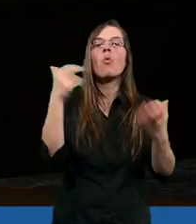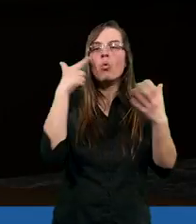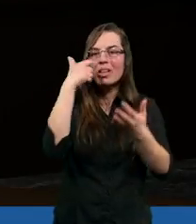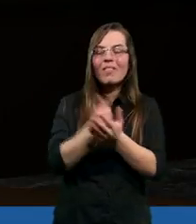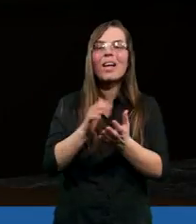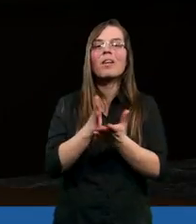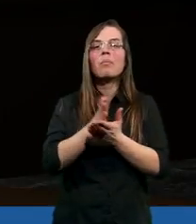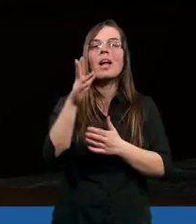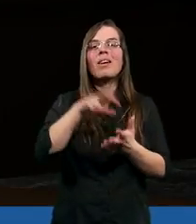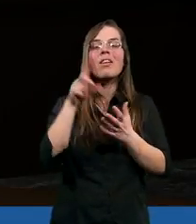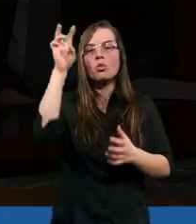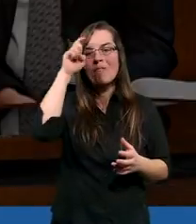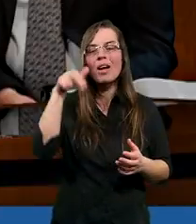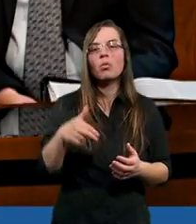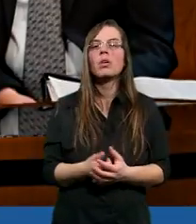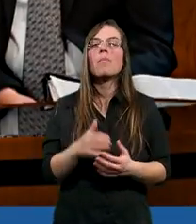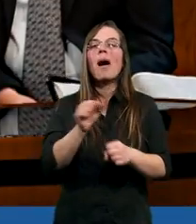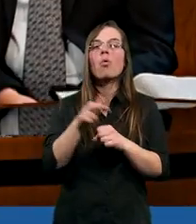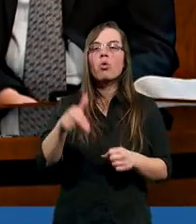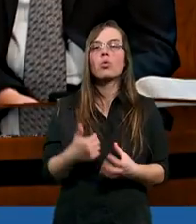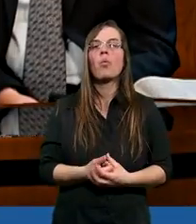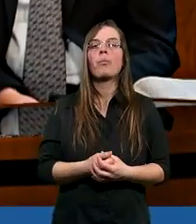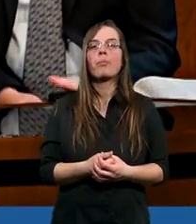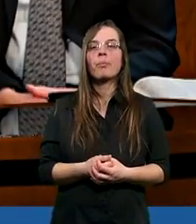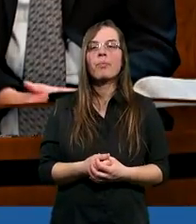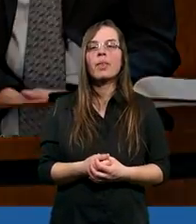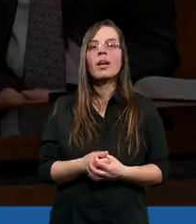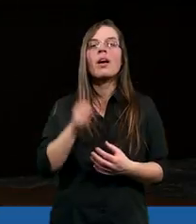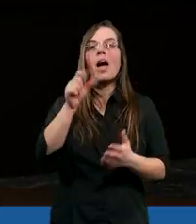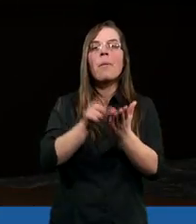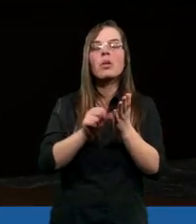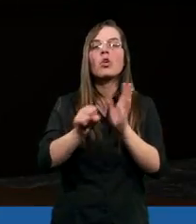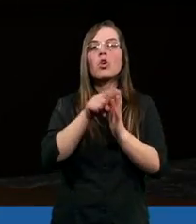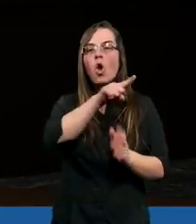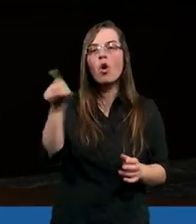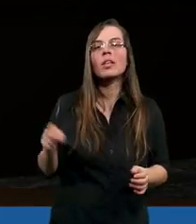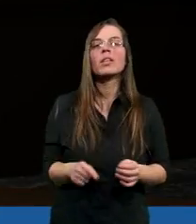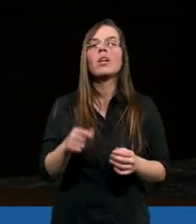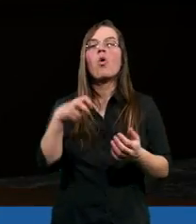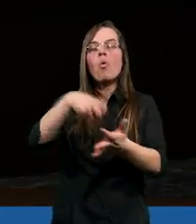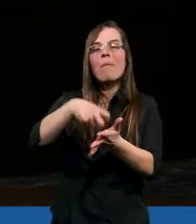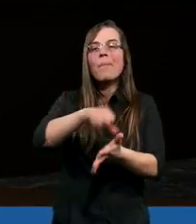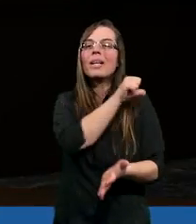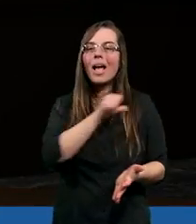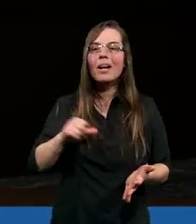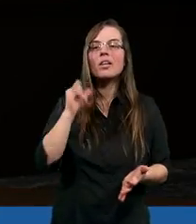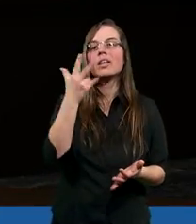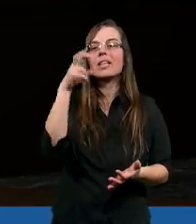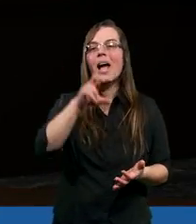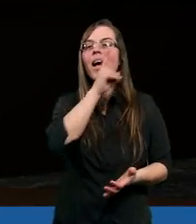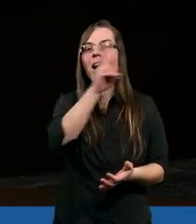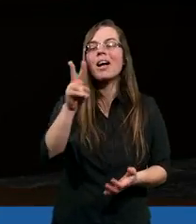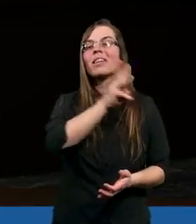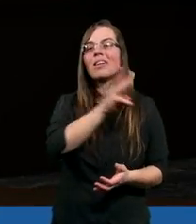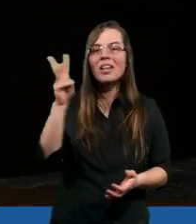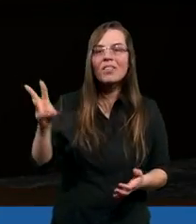utwierdzeni w wewnętrznym człowieku. Małgosiu? A Piotr do nich. Upamiętajcie się i